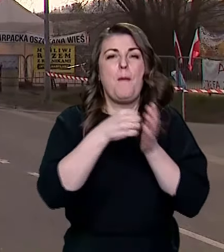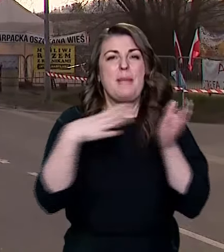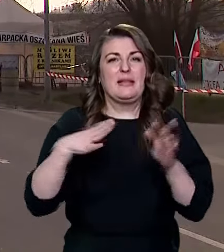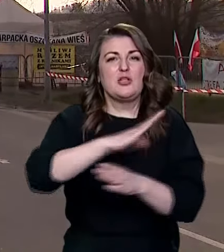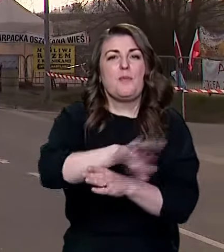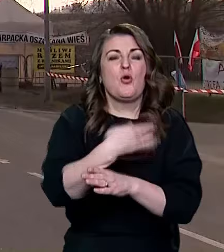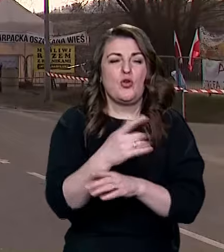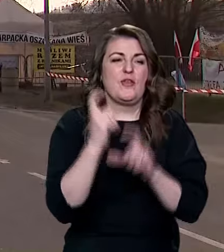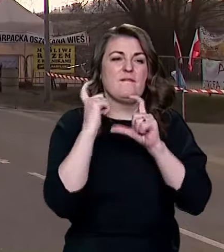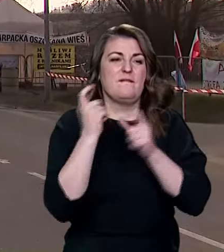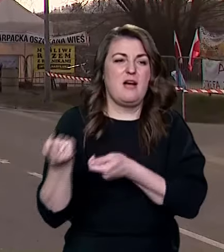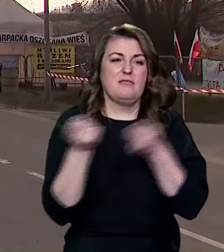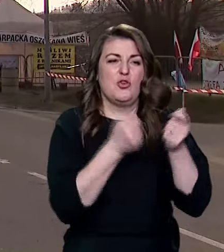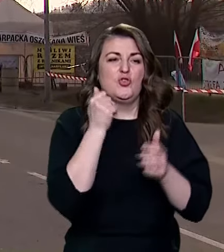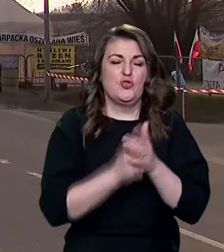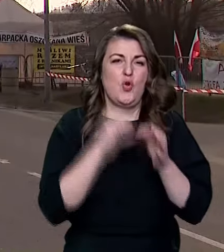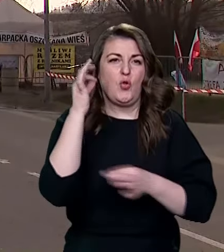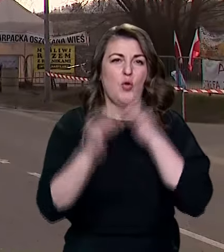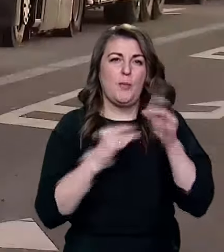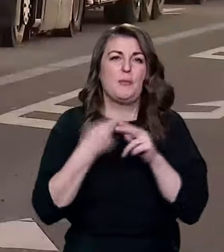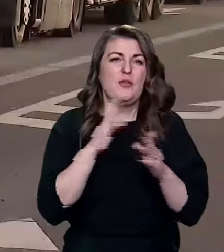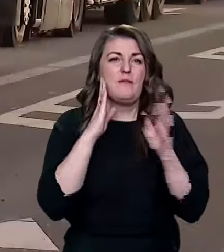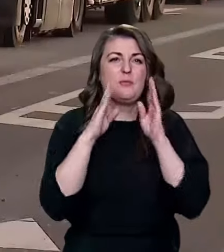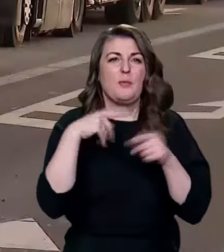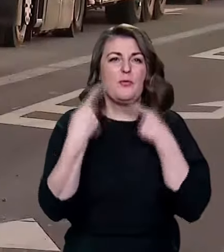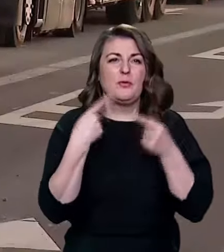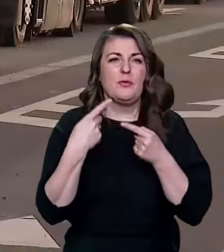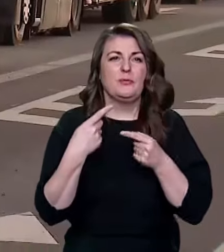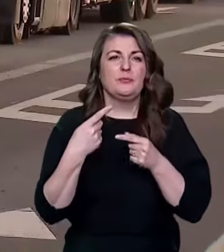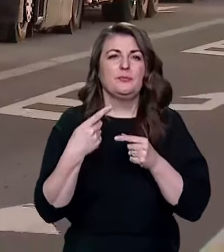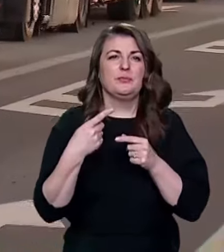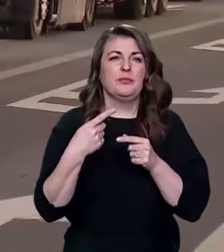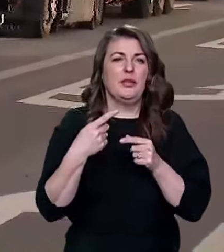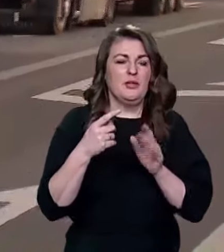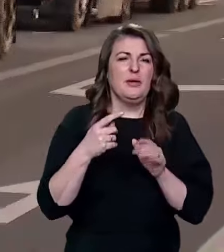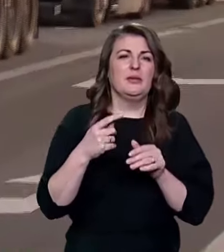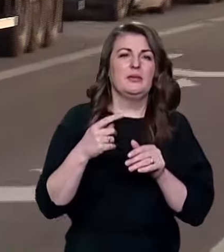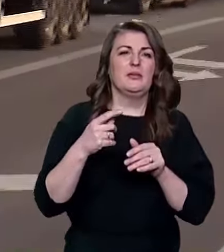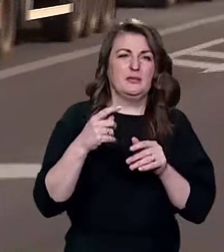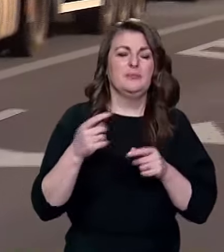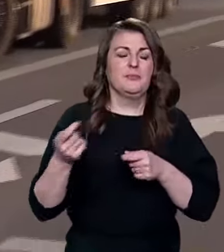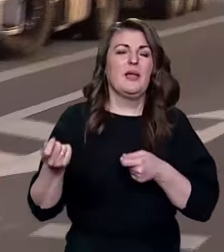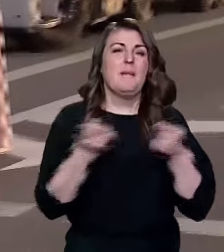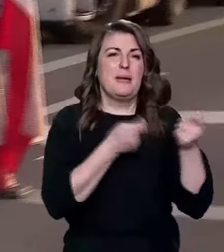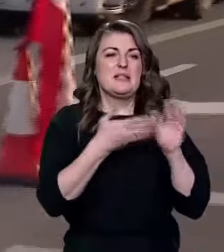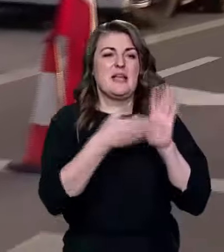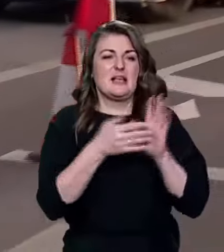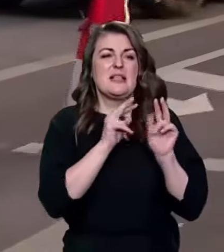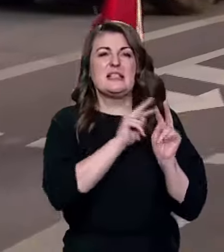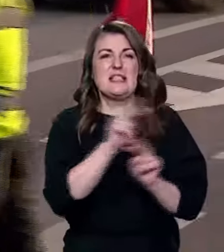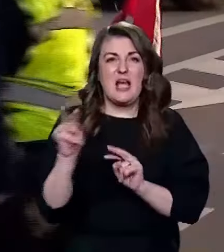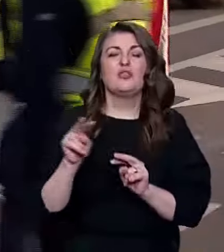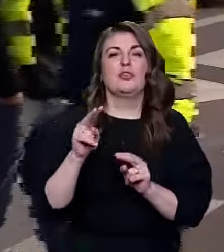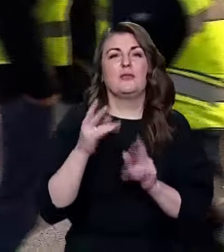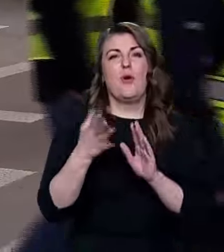порожніх ваговозів щодоби. Про це у Фейсбуці повідомляє Державна прикордонна служба України. Перевізників закликали стежити за